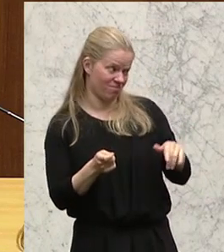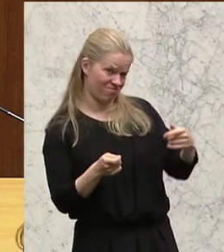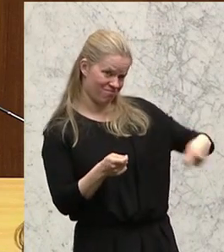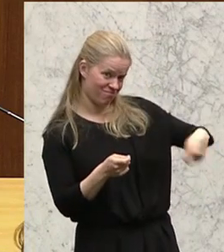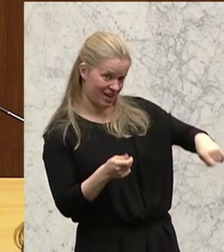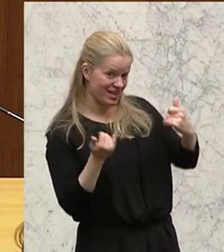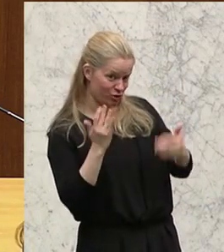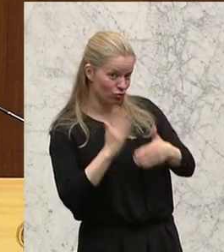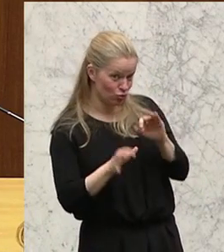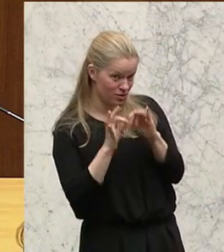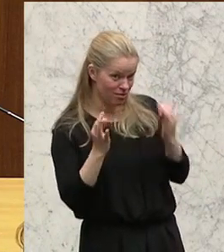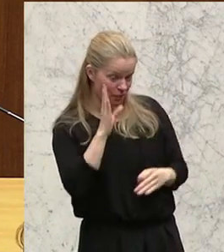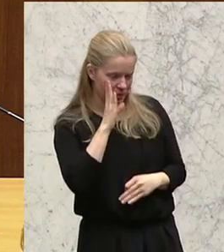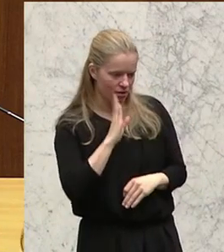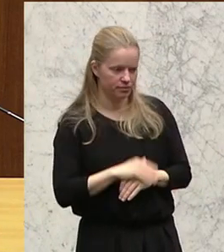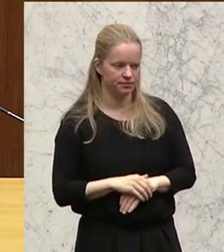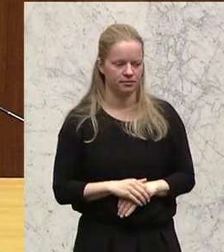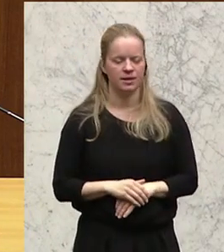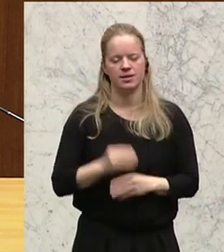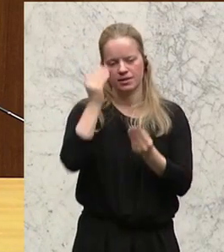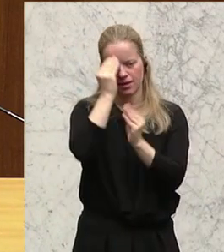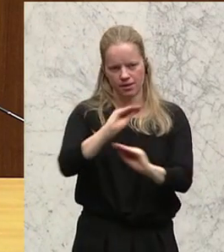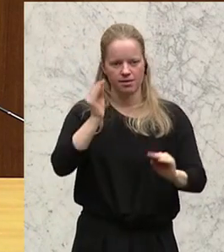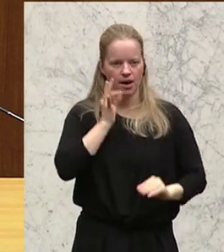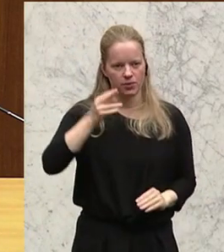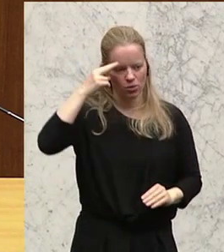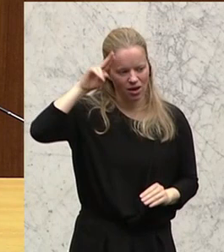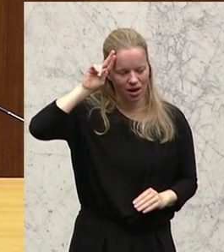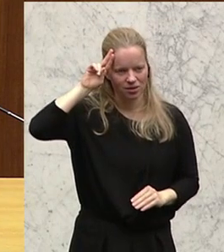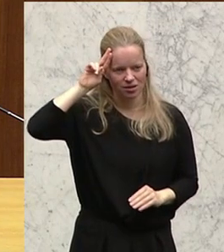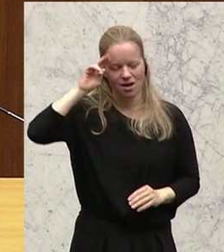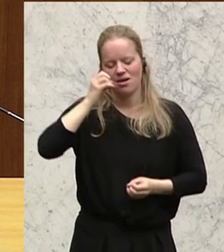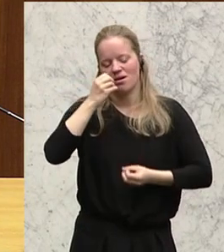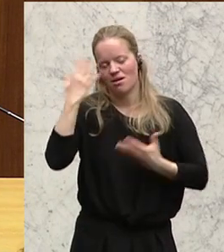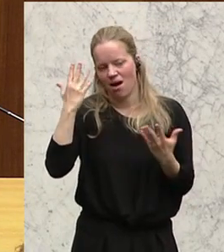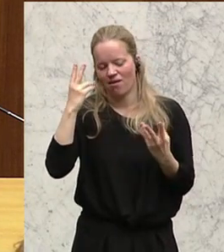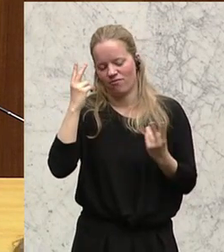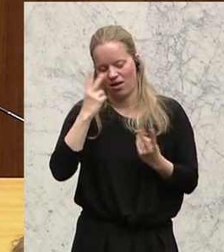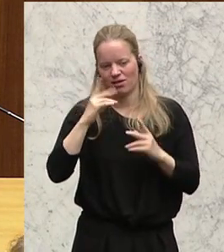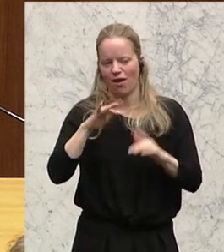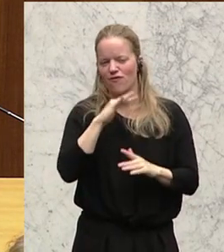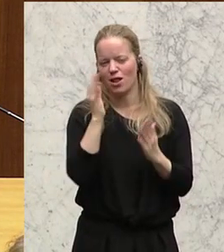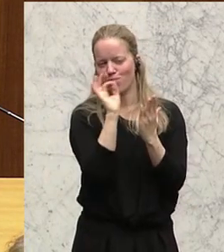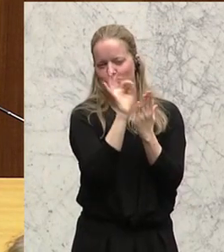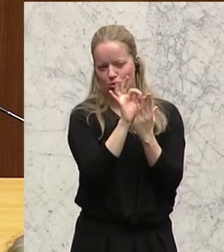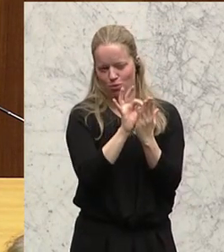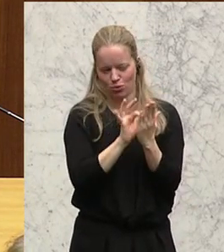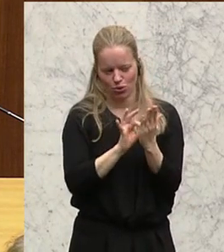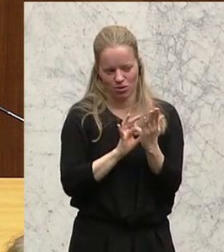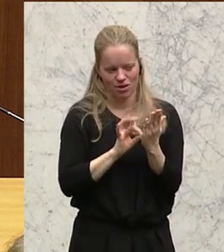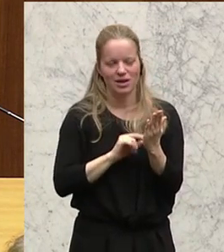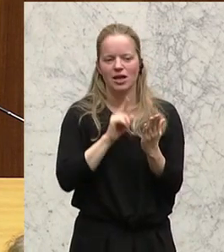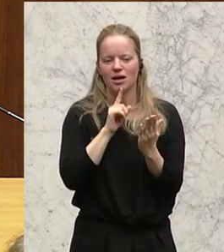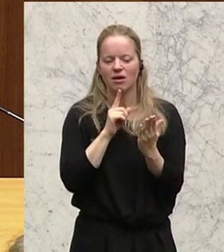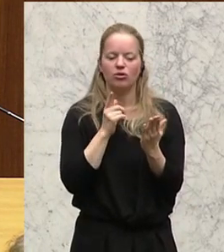müssen zum Schlusssatz kommen, bitte. Sehr geehrte Damen und Herren, es gibt natürlich eine Reihe von Punkten. Ich nenne nur